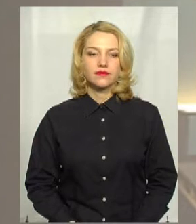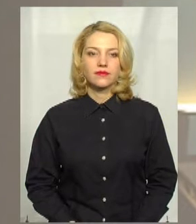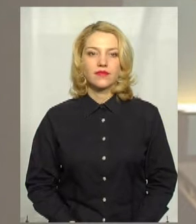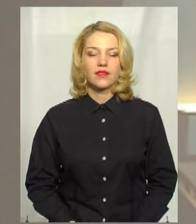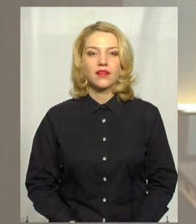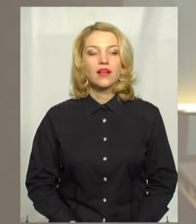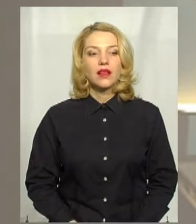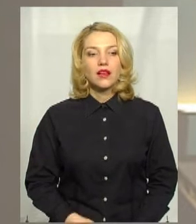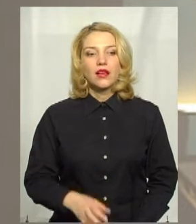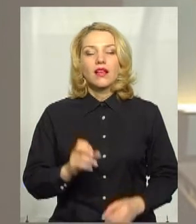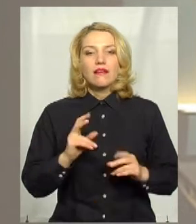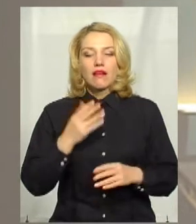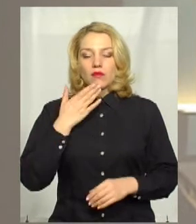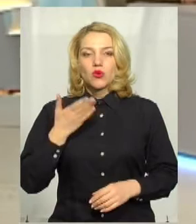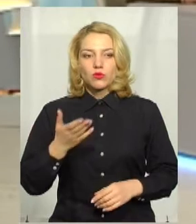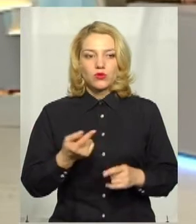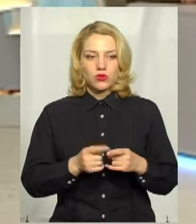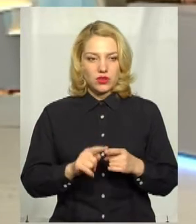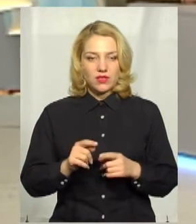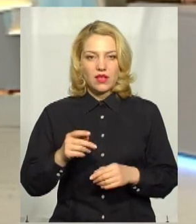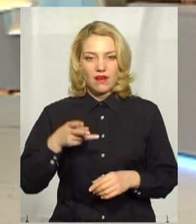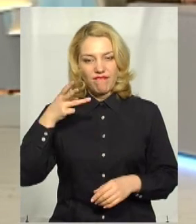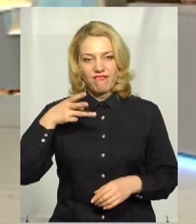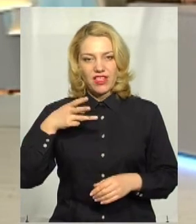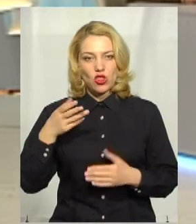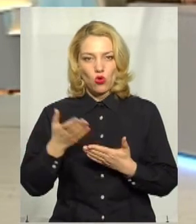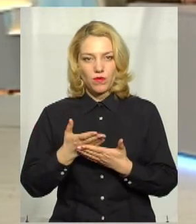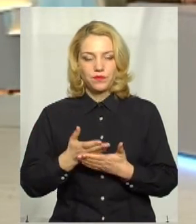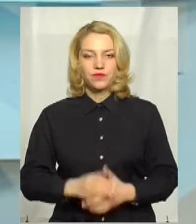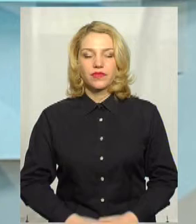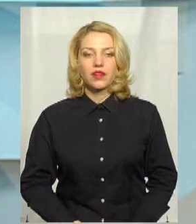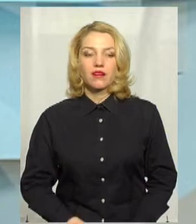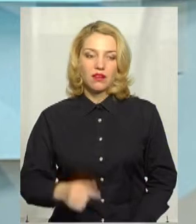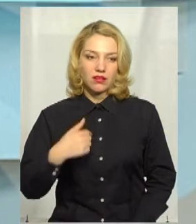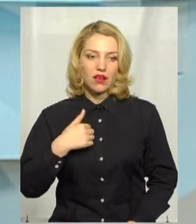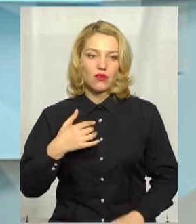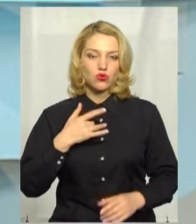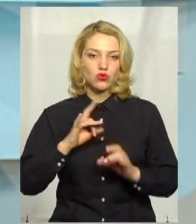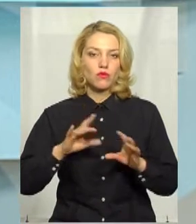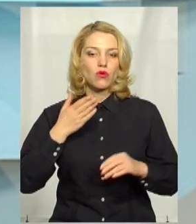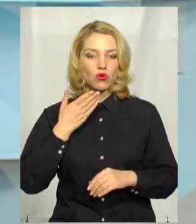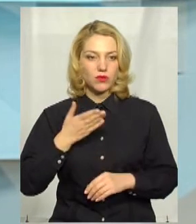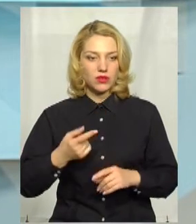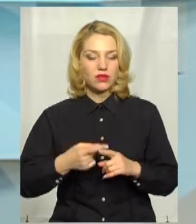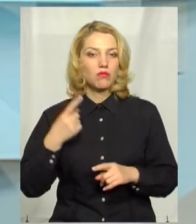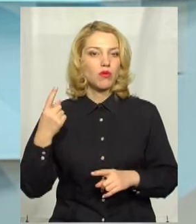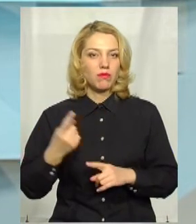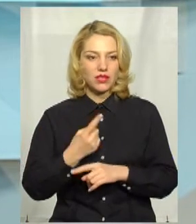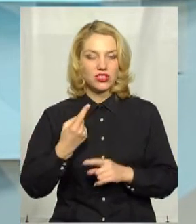Пане Сергію, як прокоментуєте це відео? Ну, я хочу прокоментувати це таким чином, що, по-перше, це